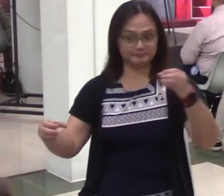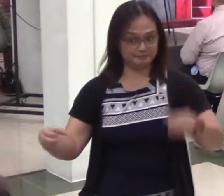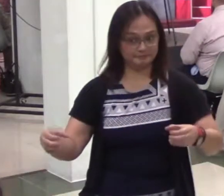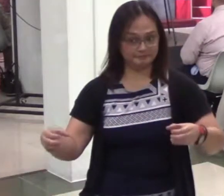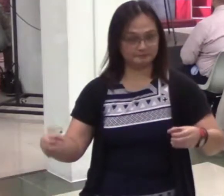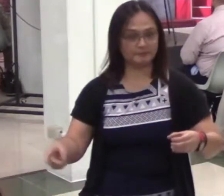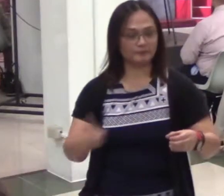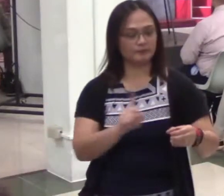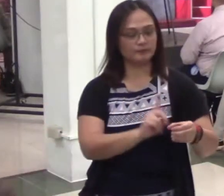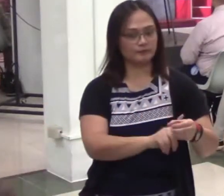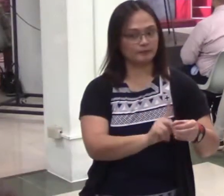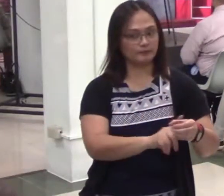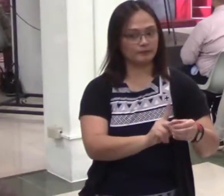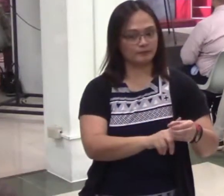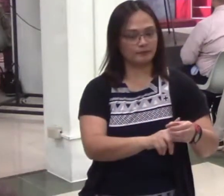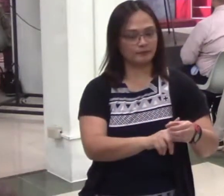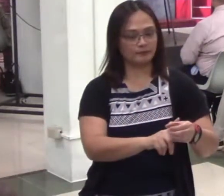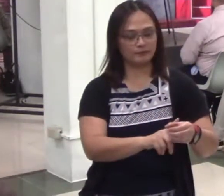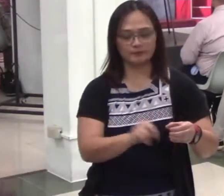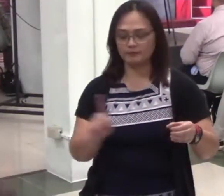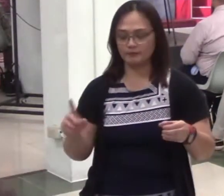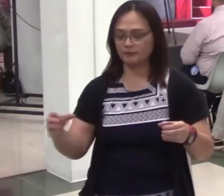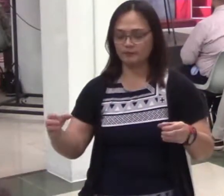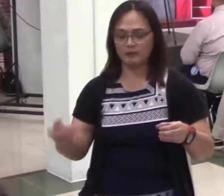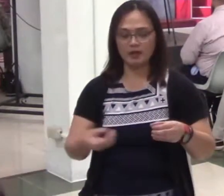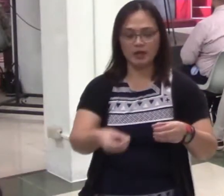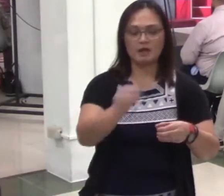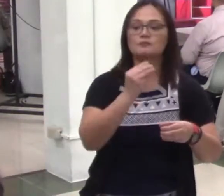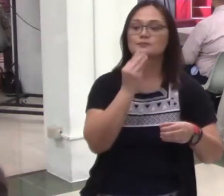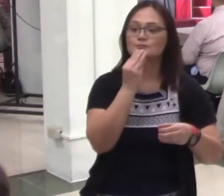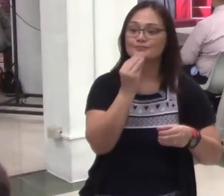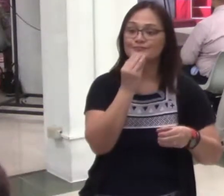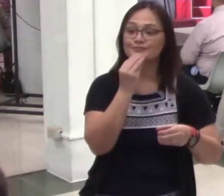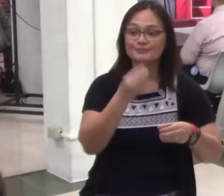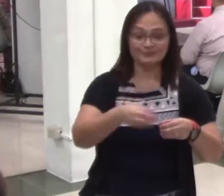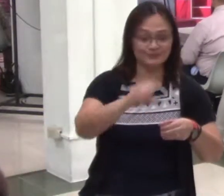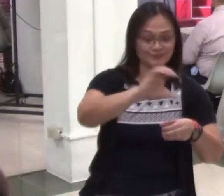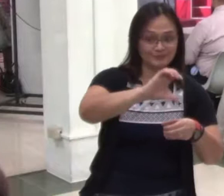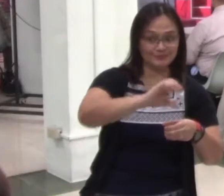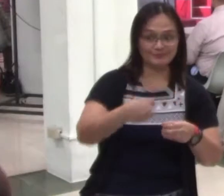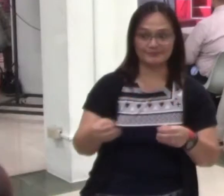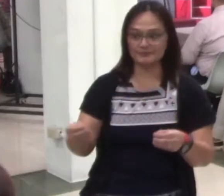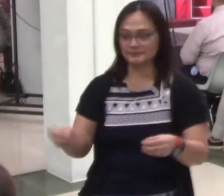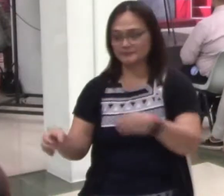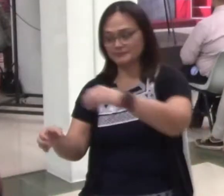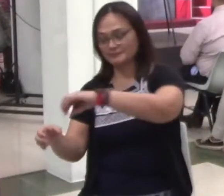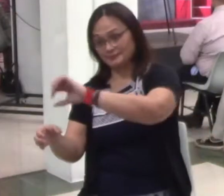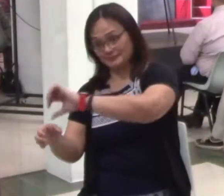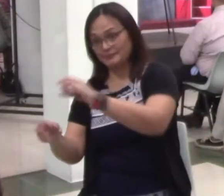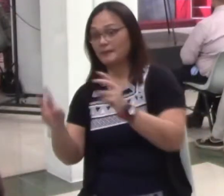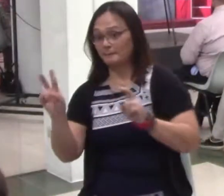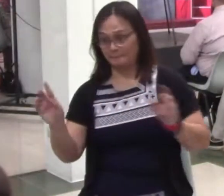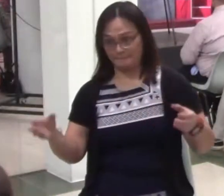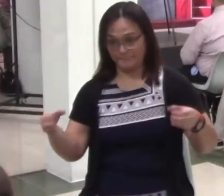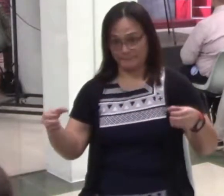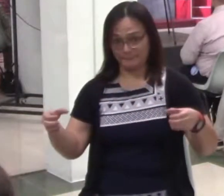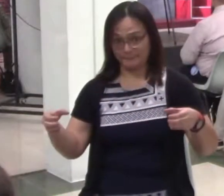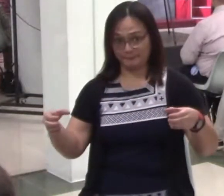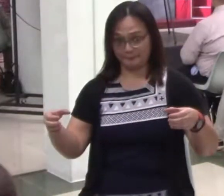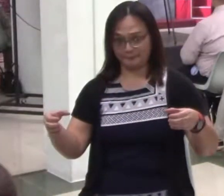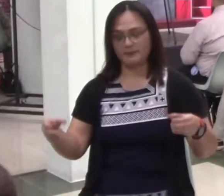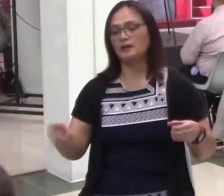Yung isang tasa hinalo mo, yung isang tasa, hindi mo hinalo. Andun yung kape. Pareho may